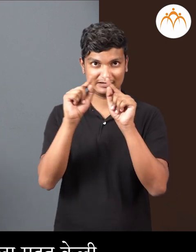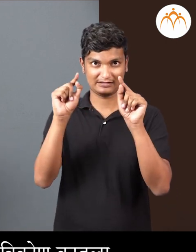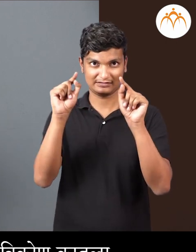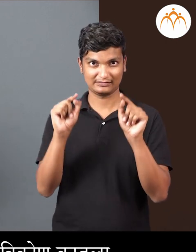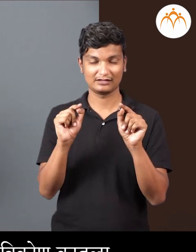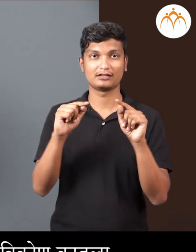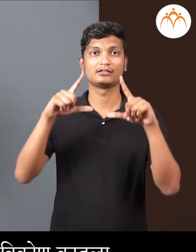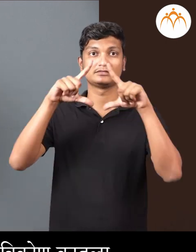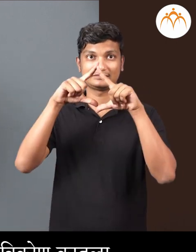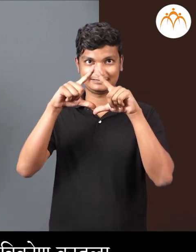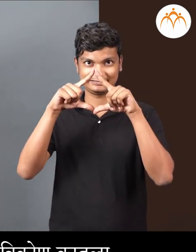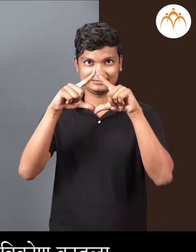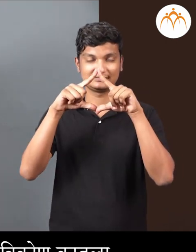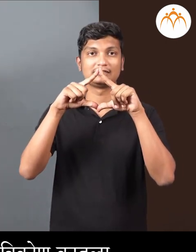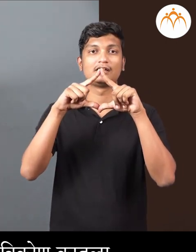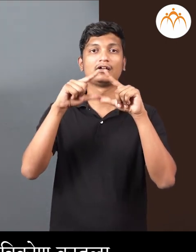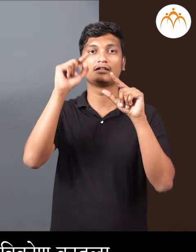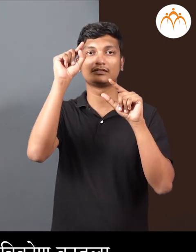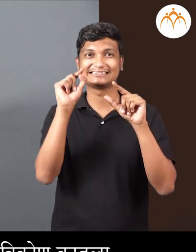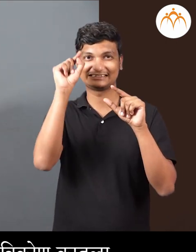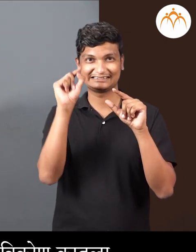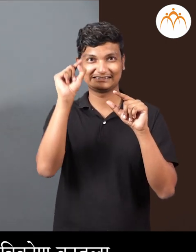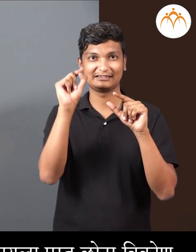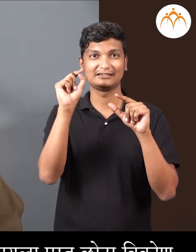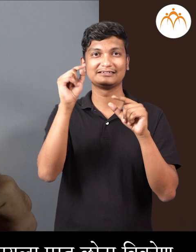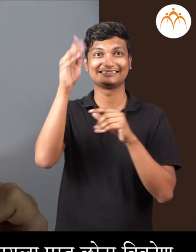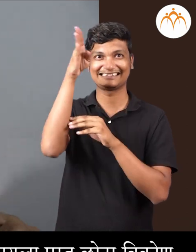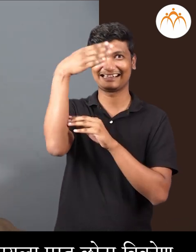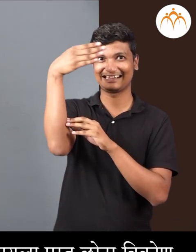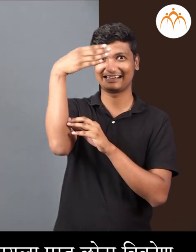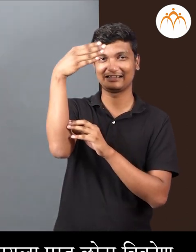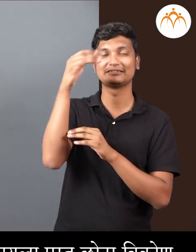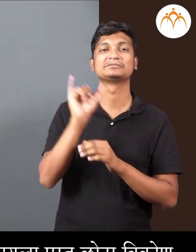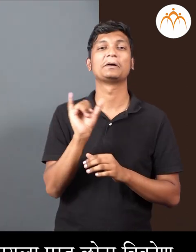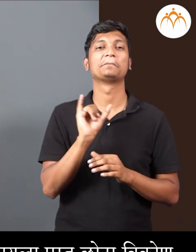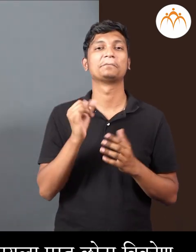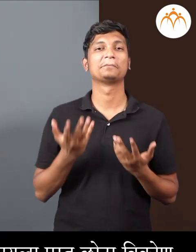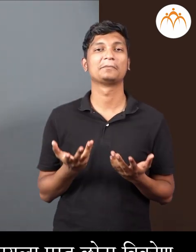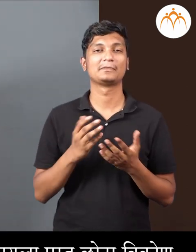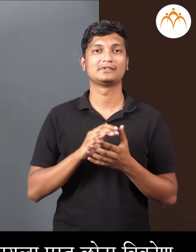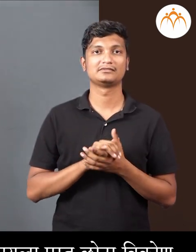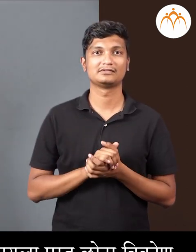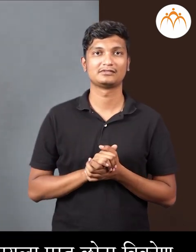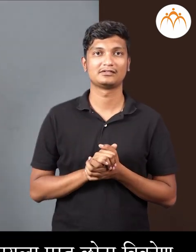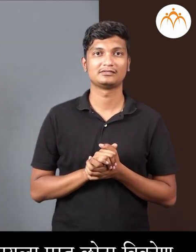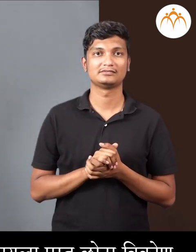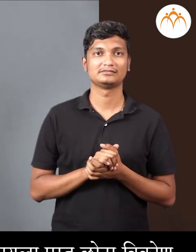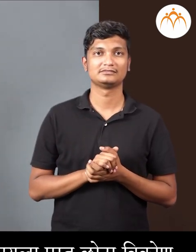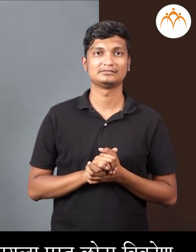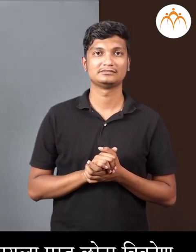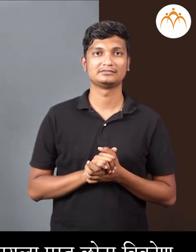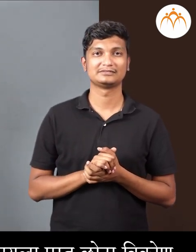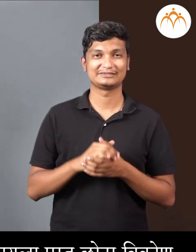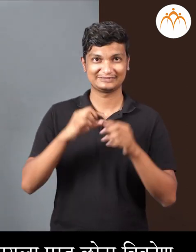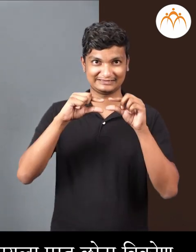एक चवकोन काडला त्यावर एक त्रिकोन काडला आणि त्यावर एक उभी सरर रेश जेंडा लावायला